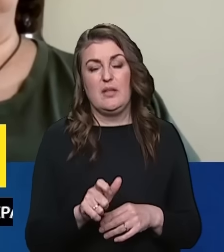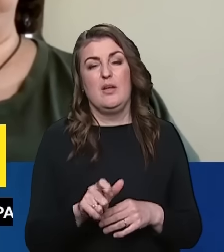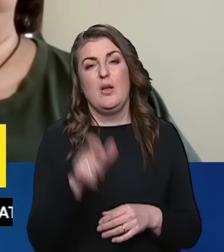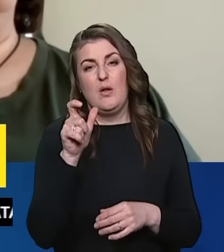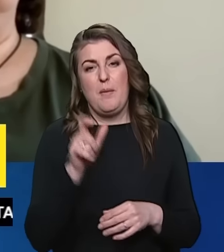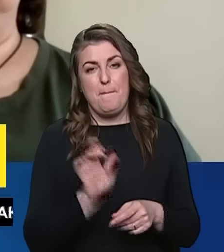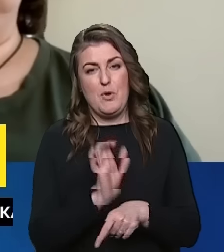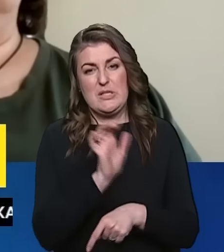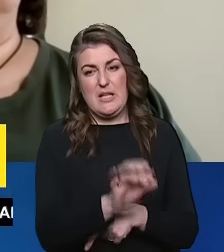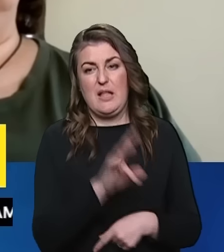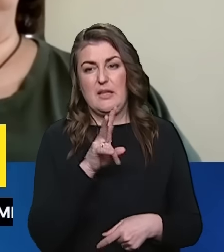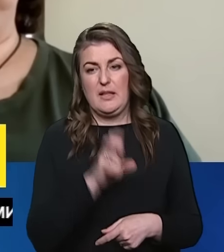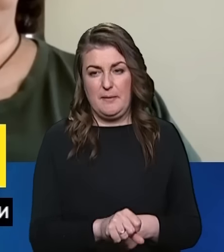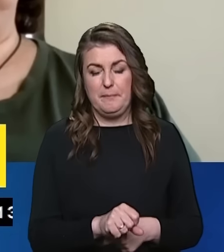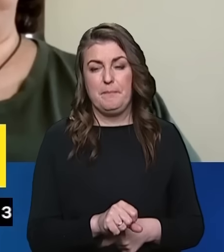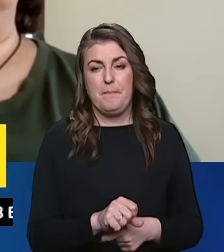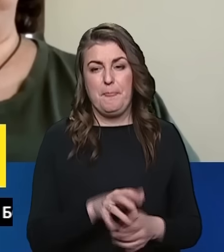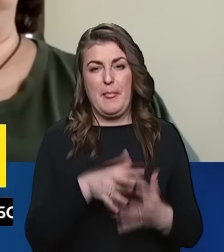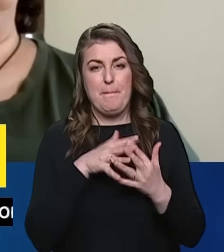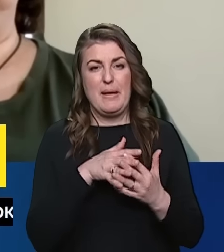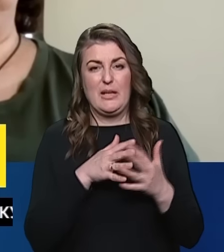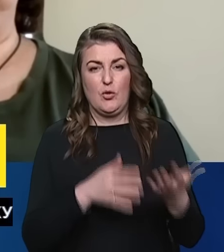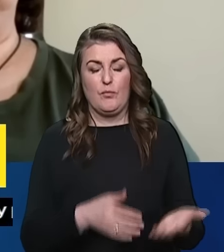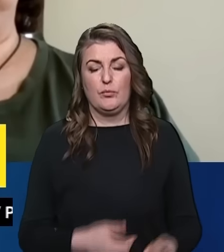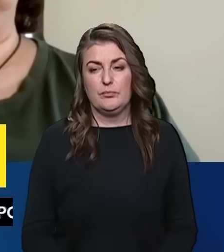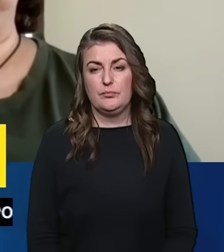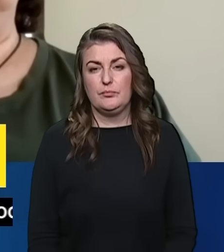посилати на передову.